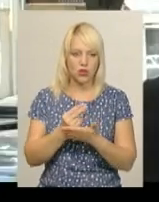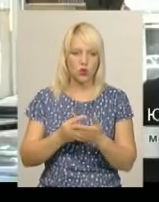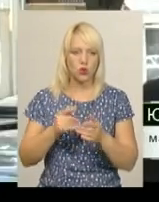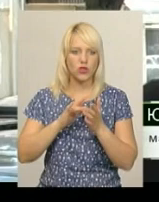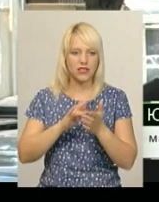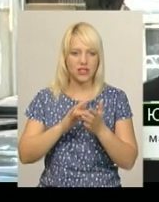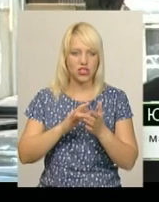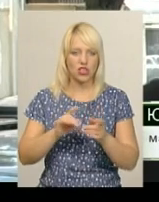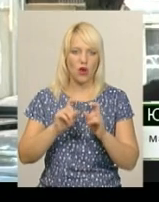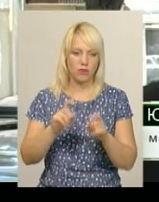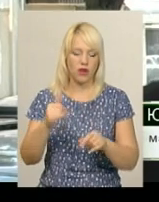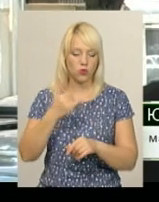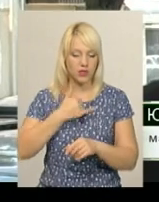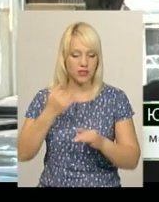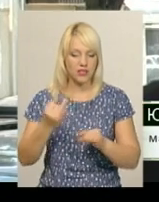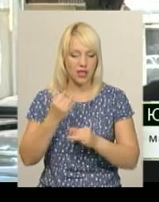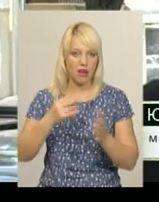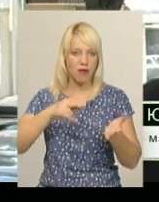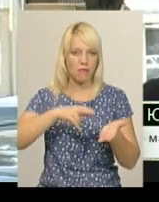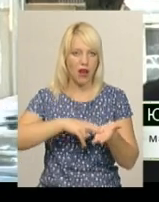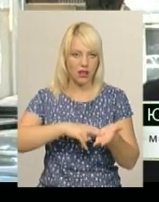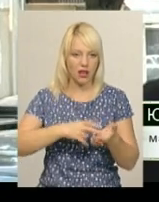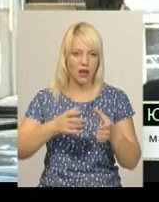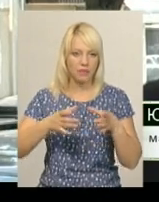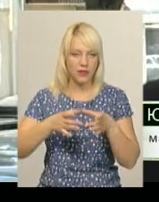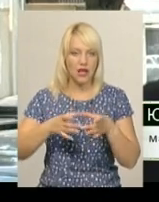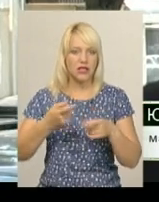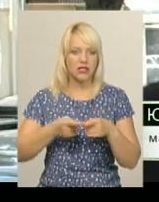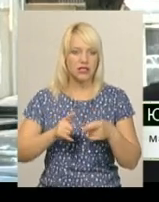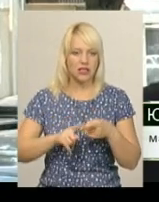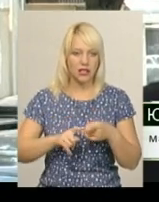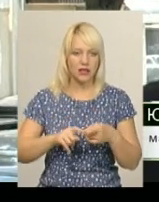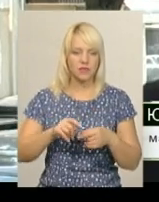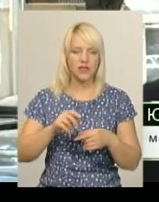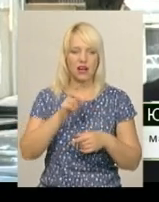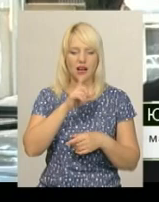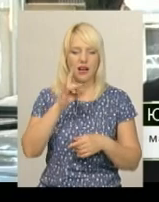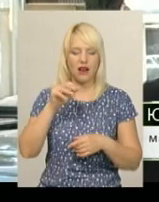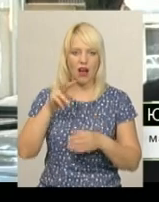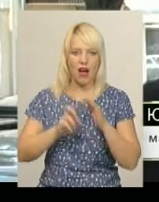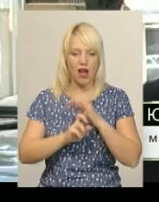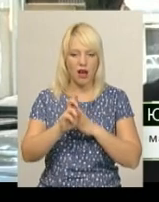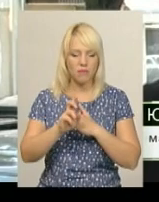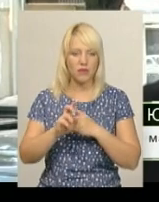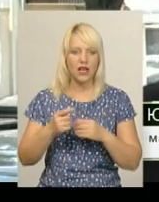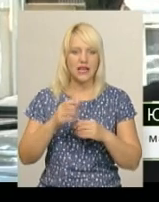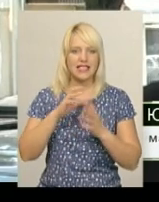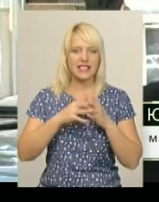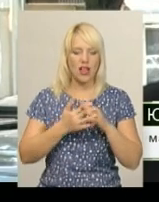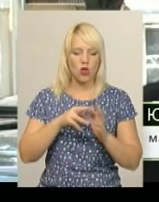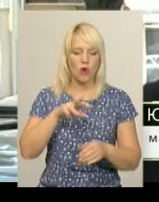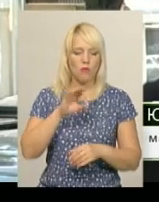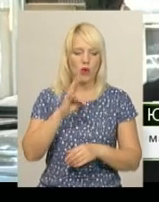Особисто в нас така дуже цікава марка – це село Монастирок, скельно-печерний храм 9-го століття. Село Монастирок – це